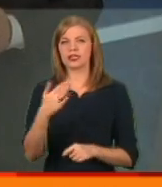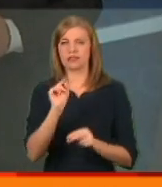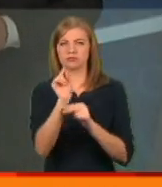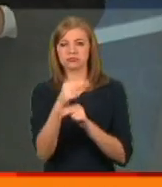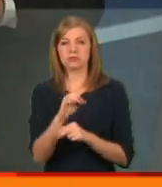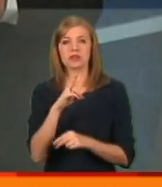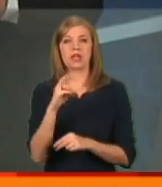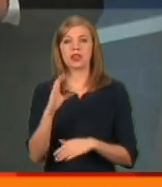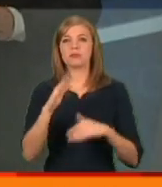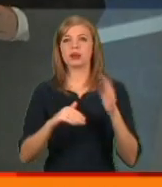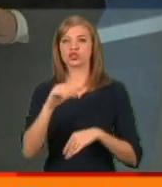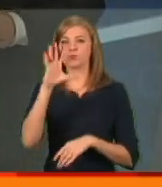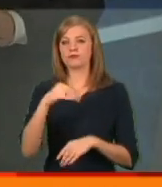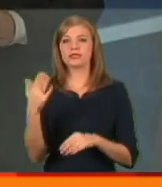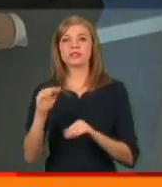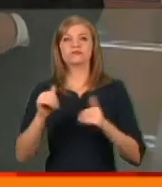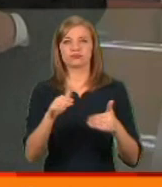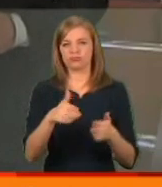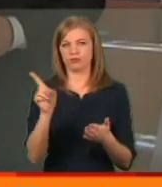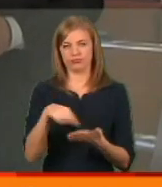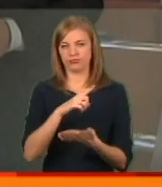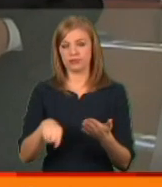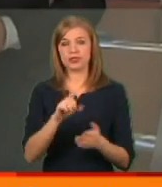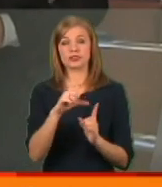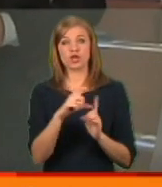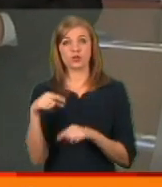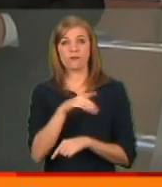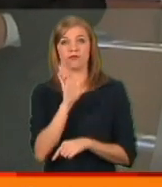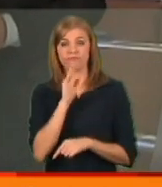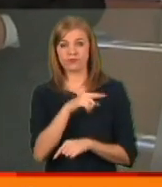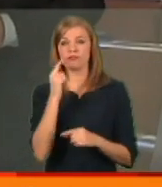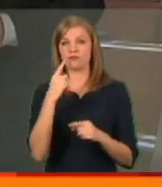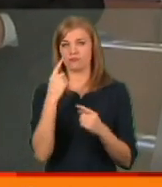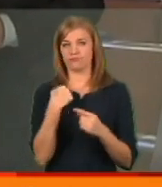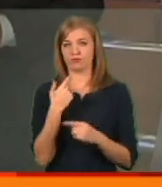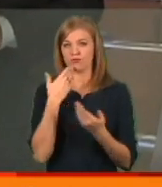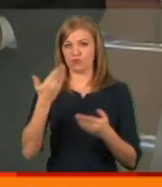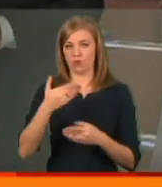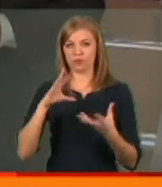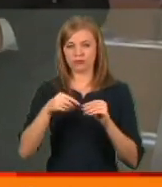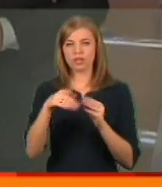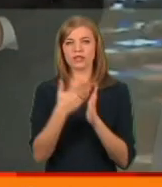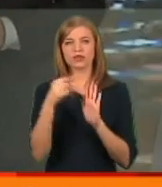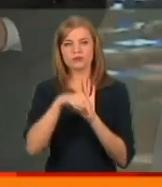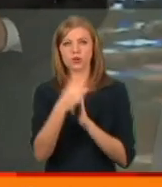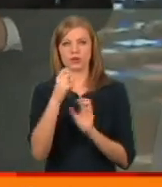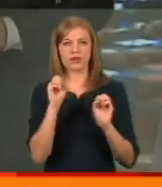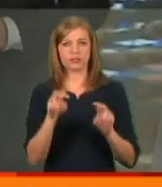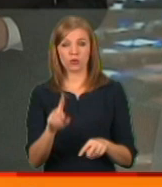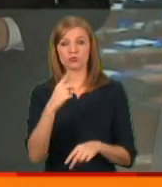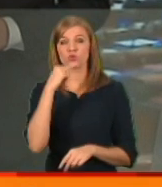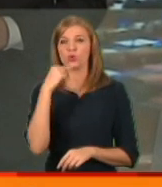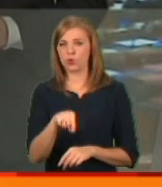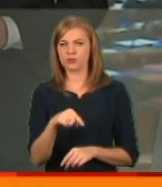поправок, однак майже всі їх відхилили. За словами Сотник, у проголосованій резолюції також криється ще одна загроза, адже